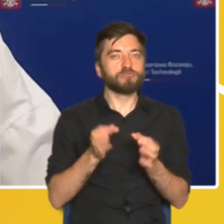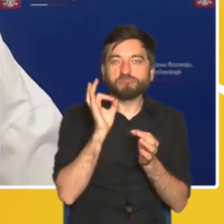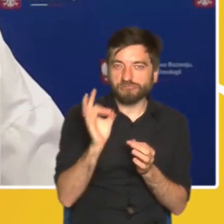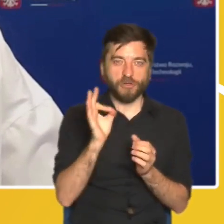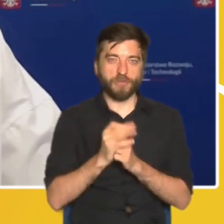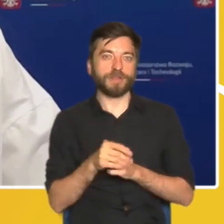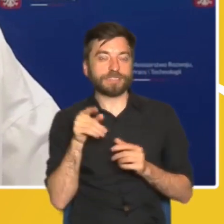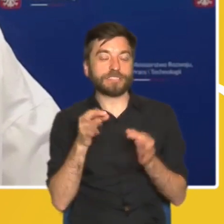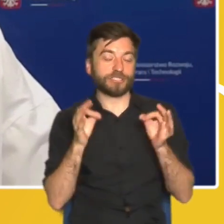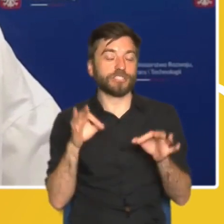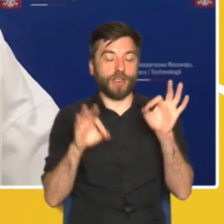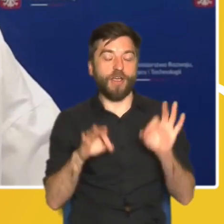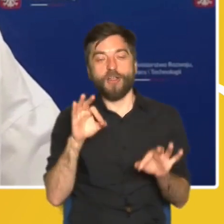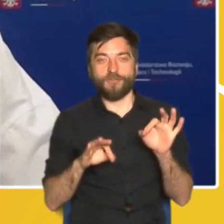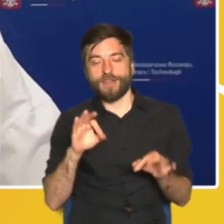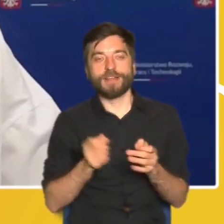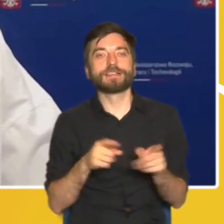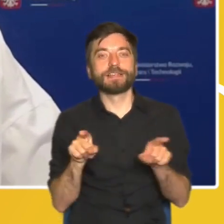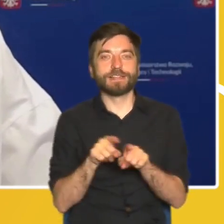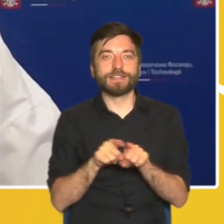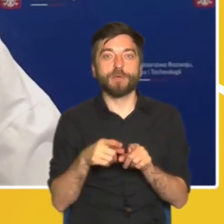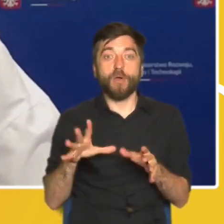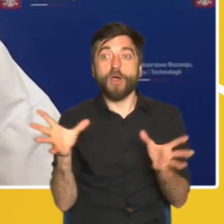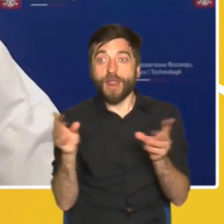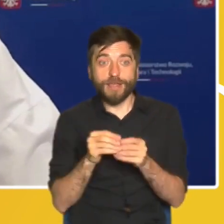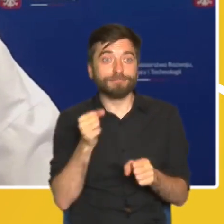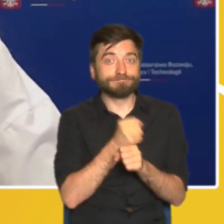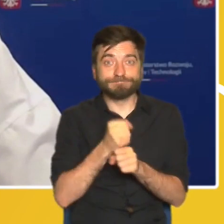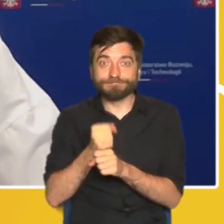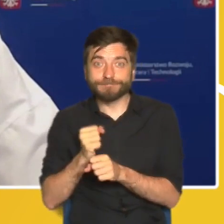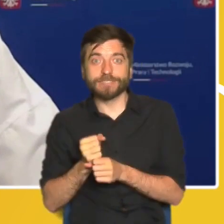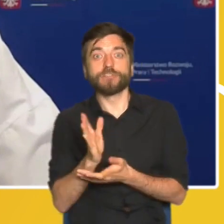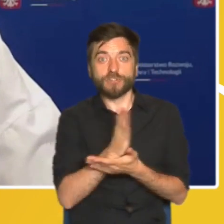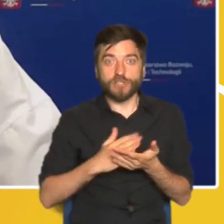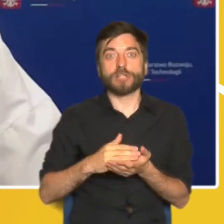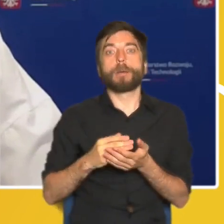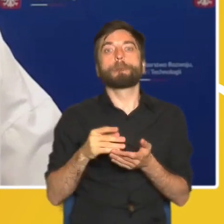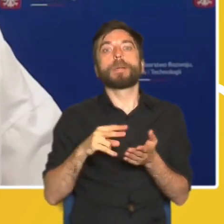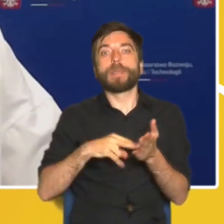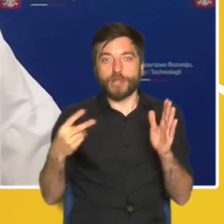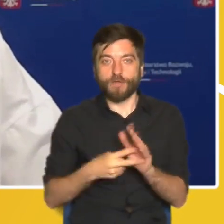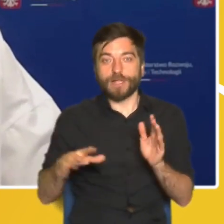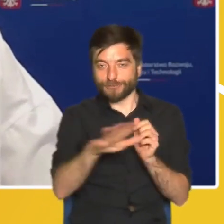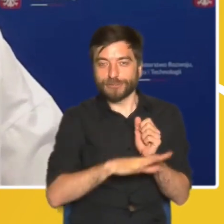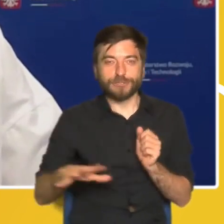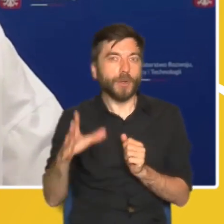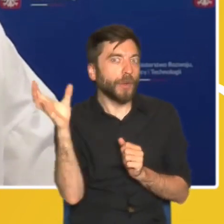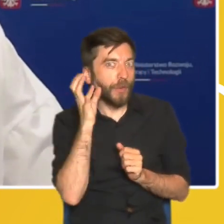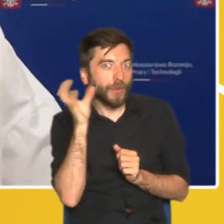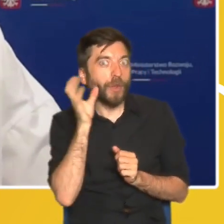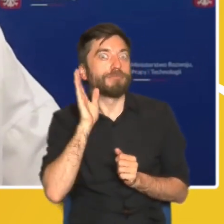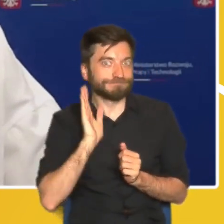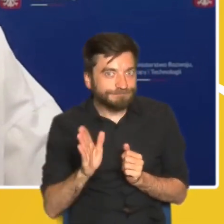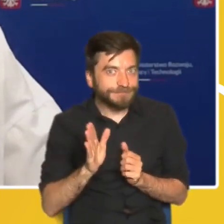konferencji, w którym mam nadzieję, że wraz z pracownikami Departamentu Planowania Przestrzennego będziemy się przysłuchiwać i